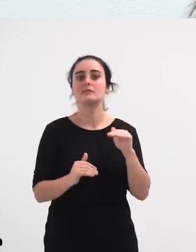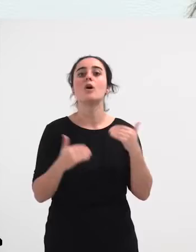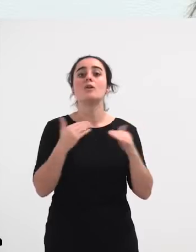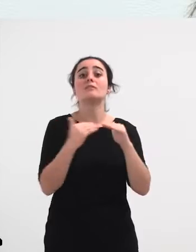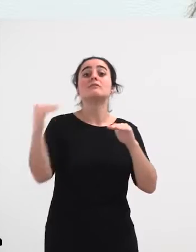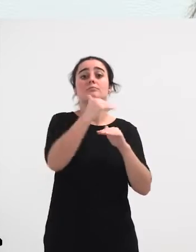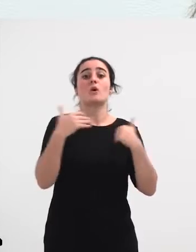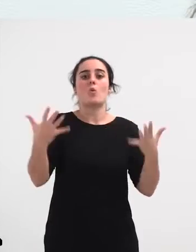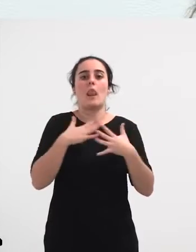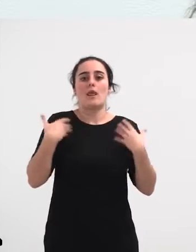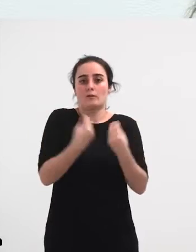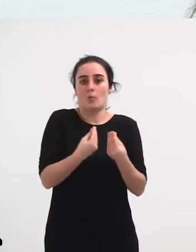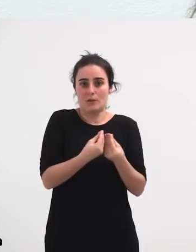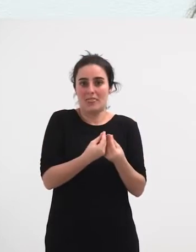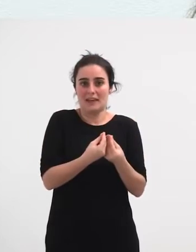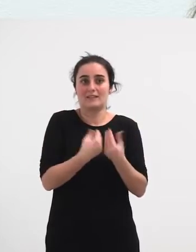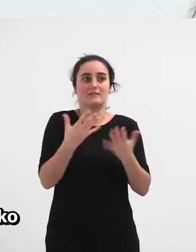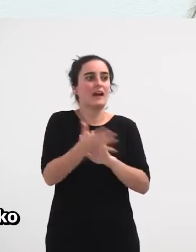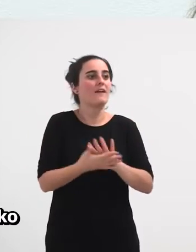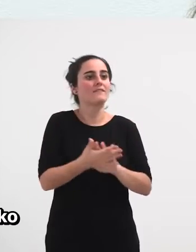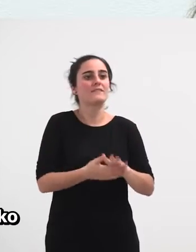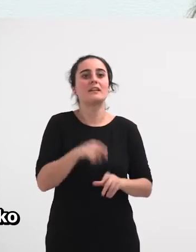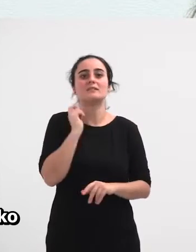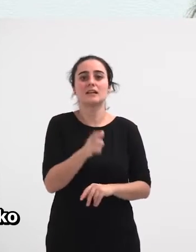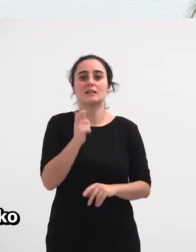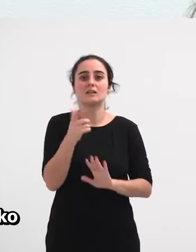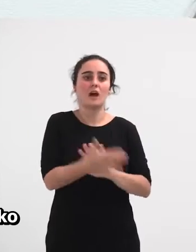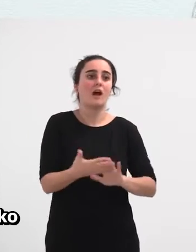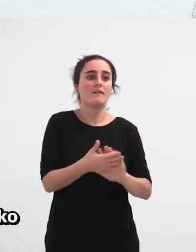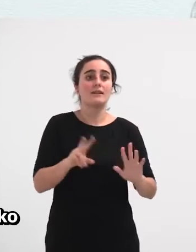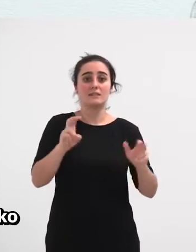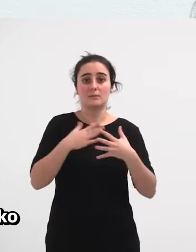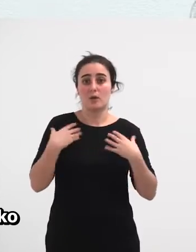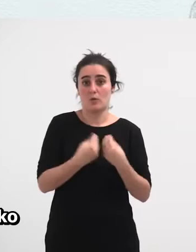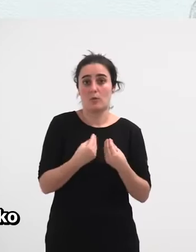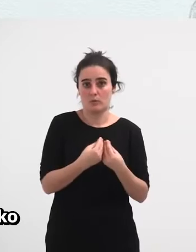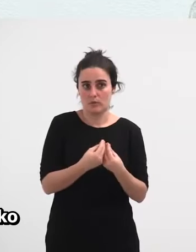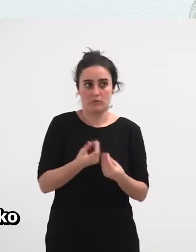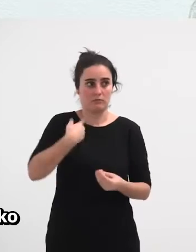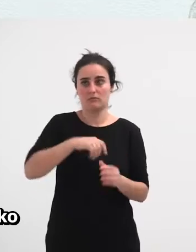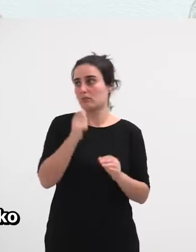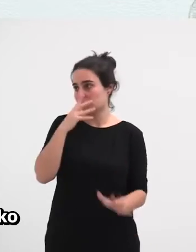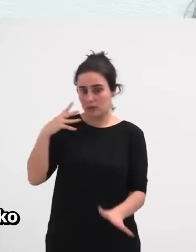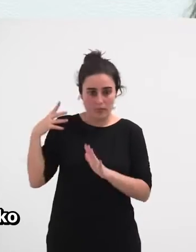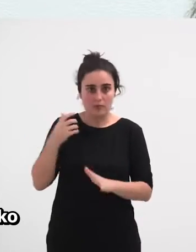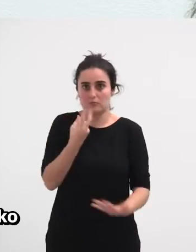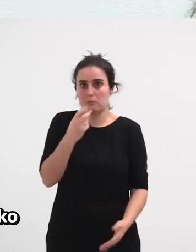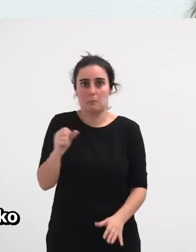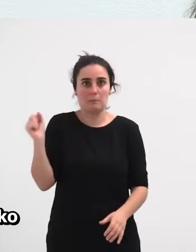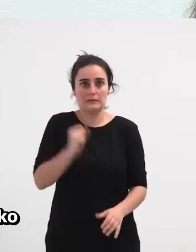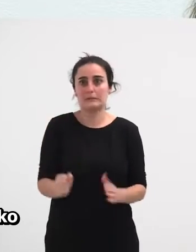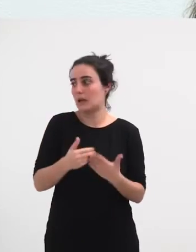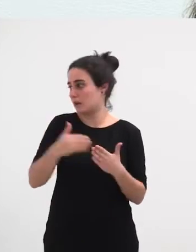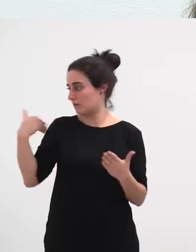Orduan, kuriosoa da, orain, einbestea ipatzea bizikidetzara, orain, ez dakit, duela amarrurte, edo duela hogei urteko